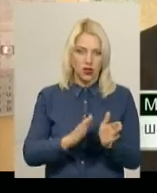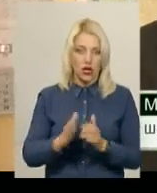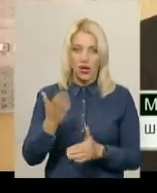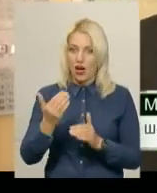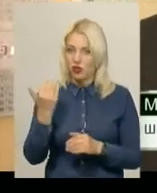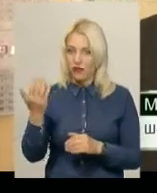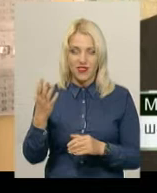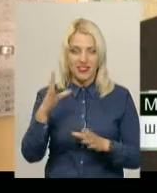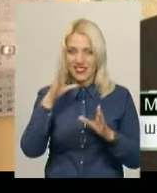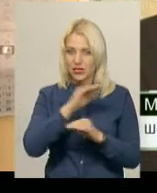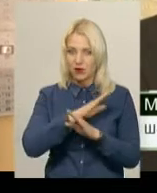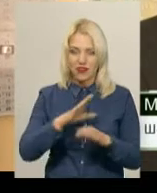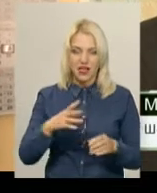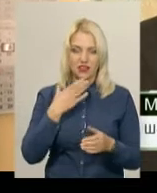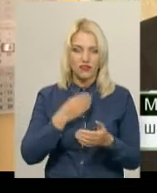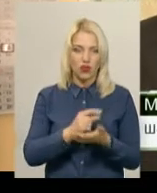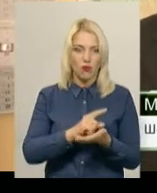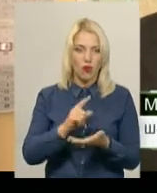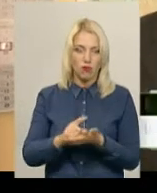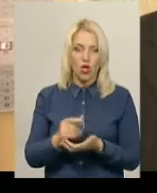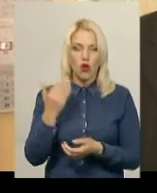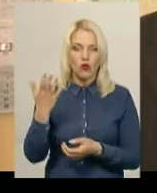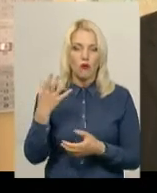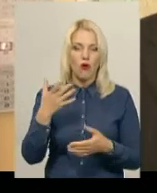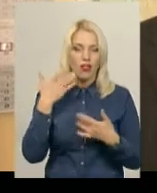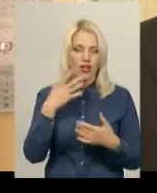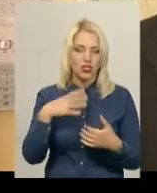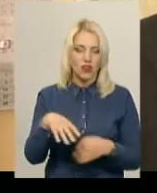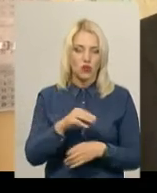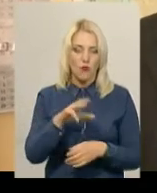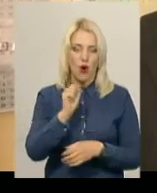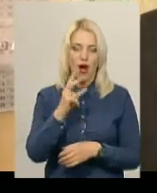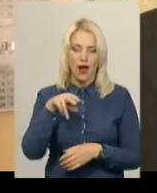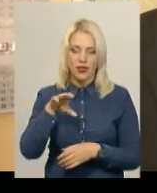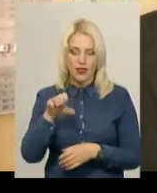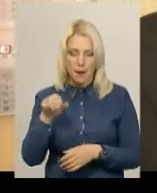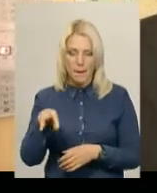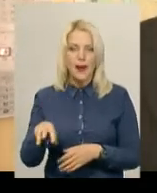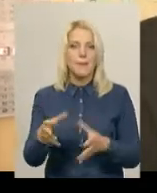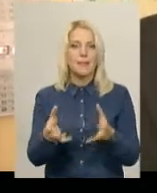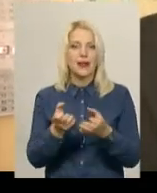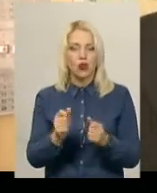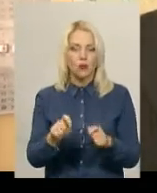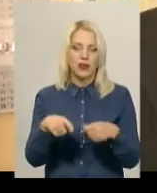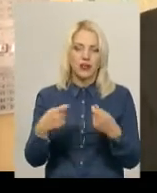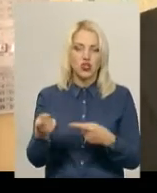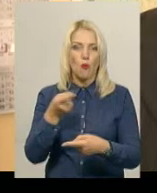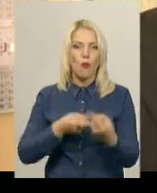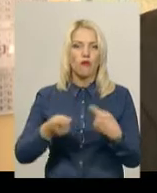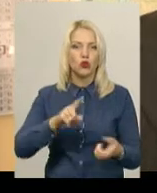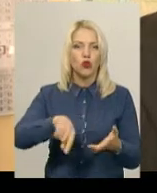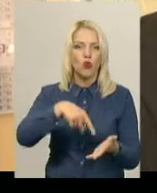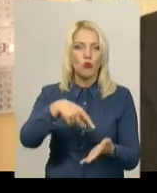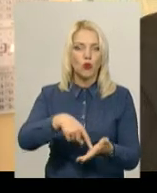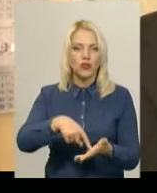справляється з своїми обов'язками, йому легше всього по актах прийома-передачі повернути на майну комунальну власність. І протягом п